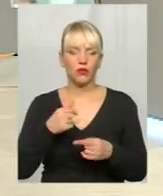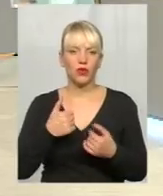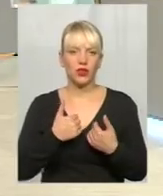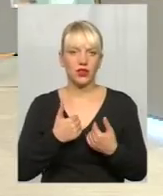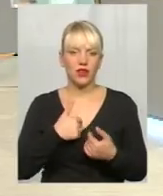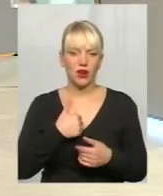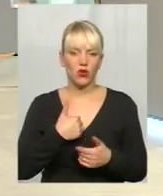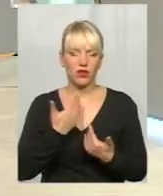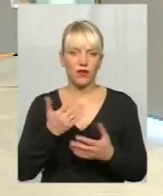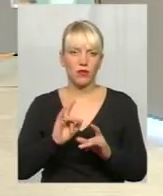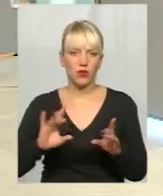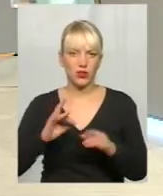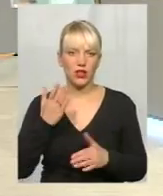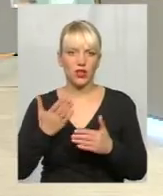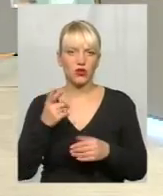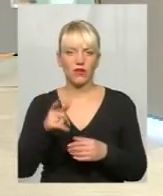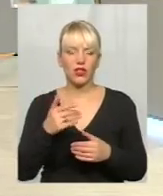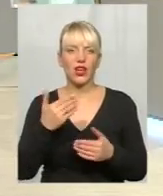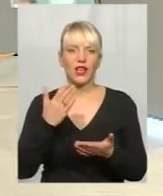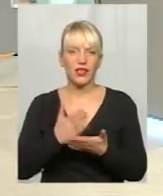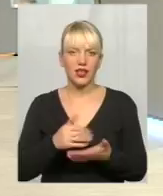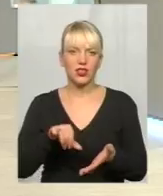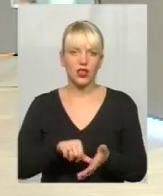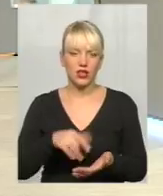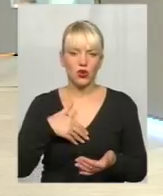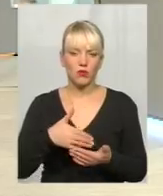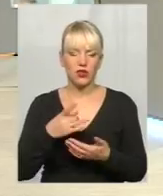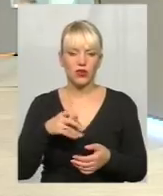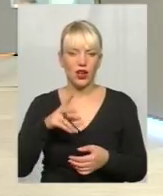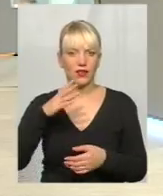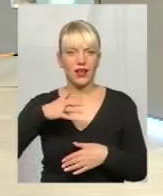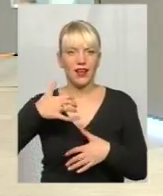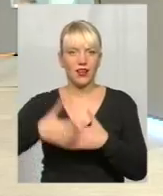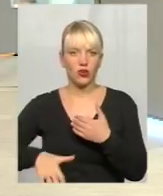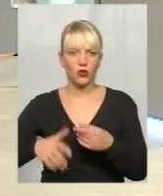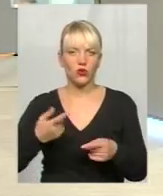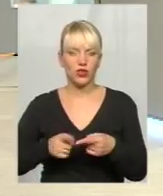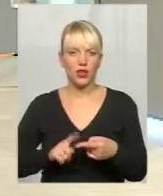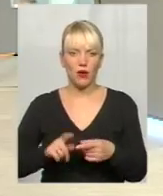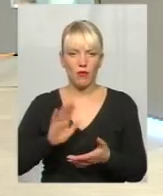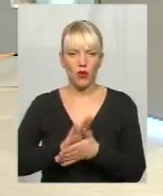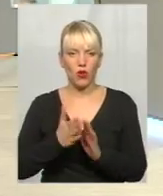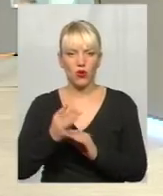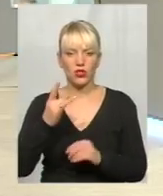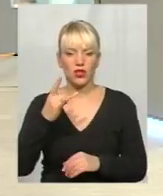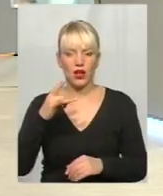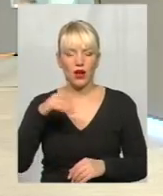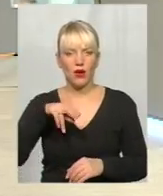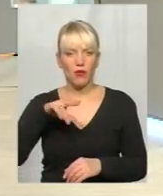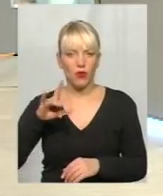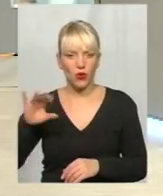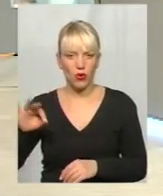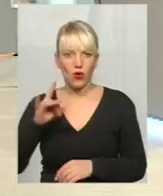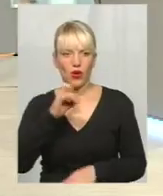ведете, як член громадської ради, ігноруючи положення про раду. І друге